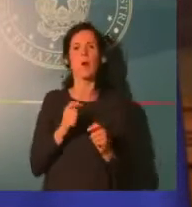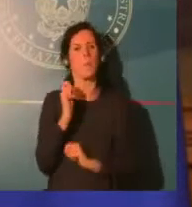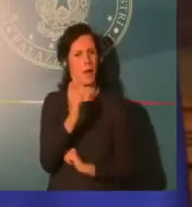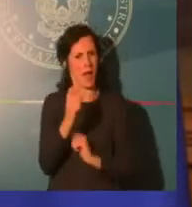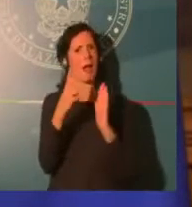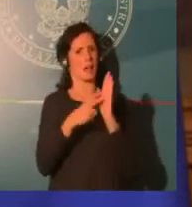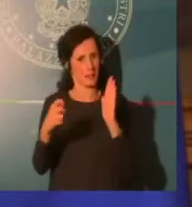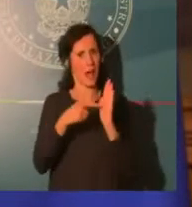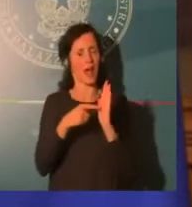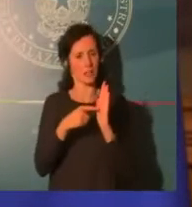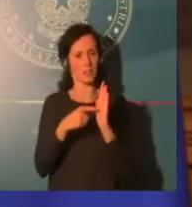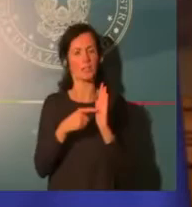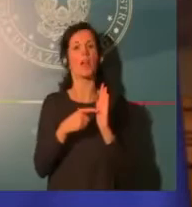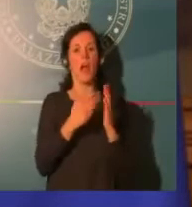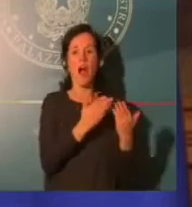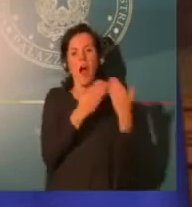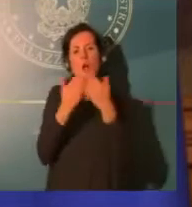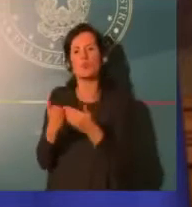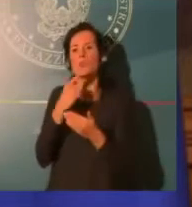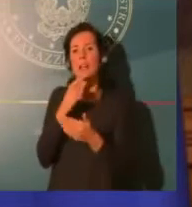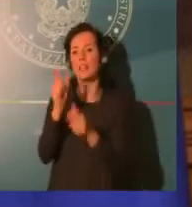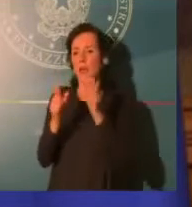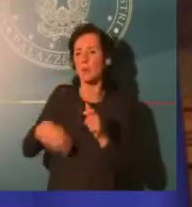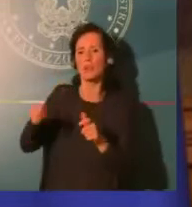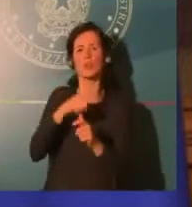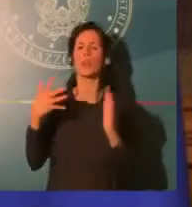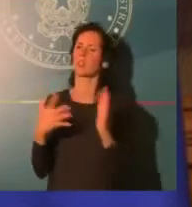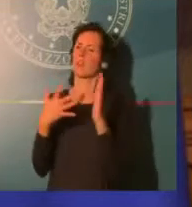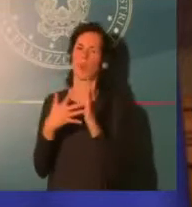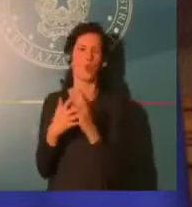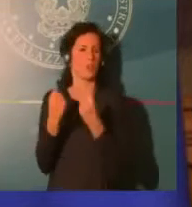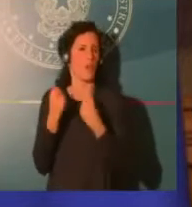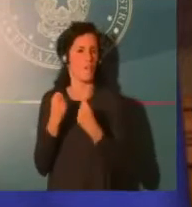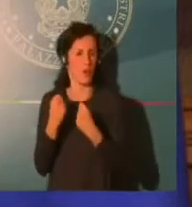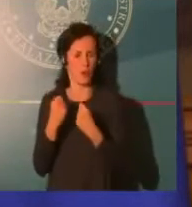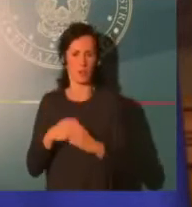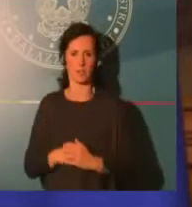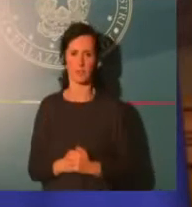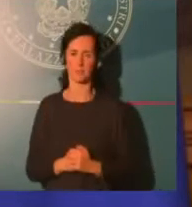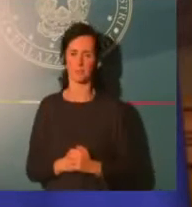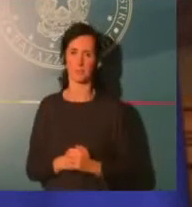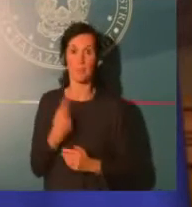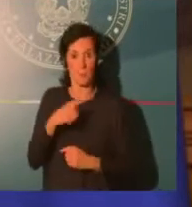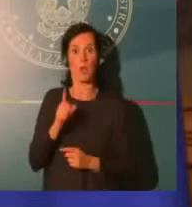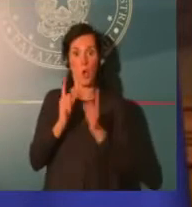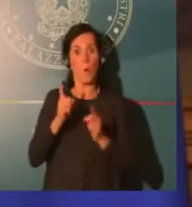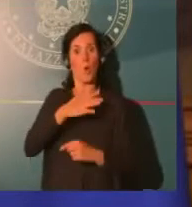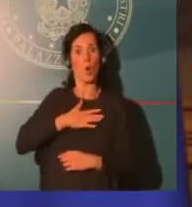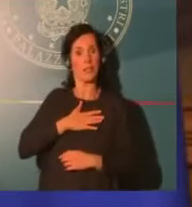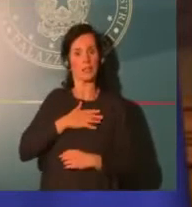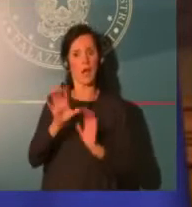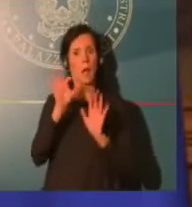non creare nuova tassazione in un momento di così elevata difficoltà. Per quanto riguarda l'altra